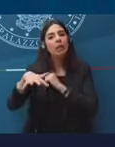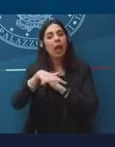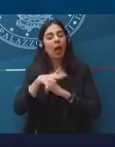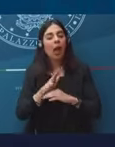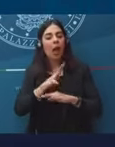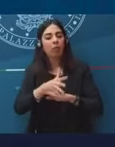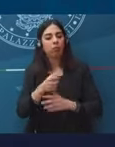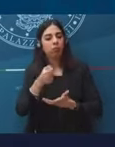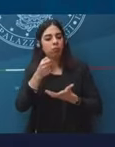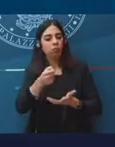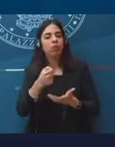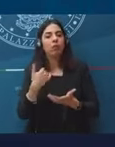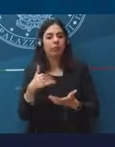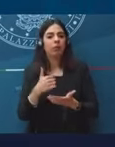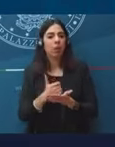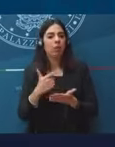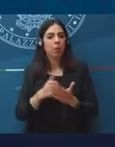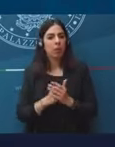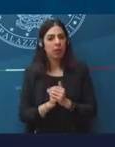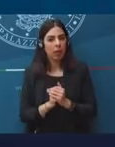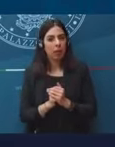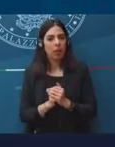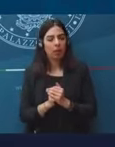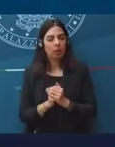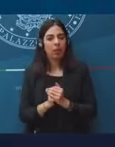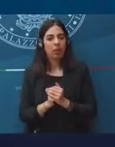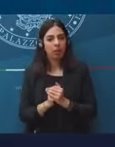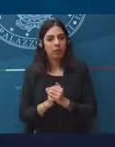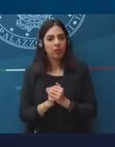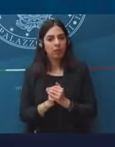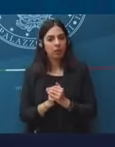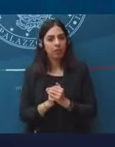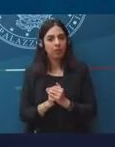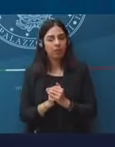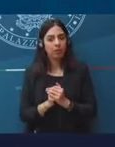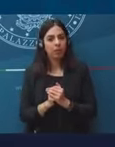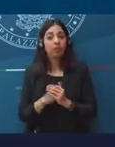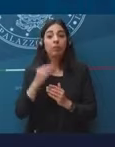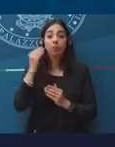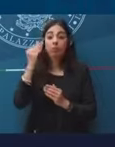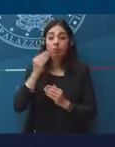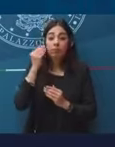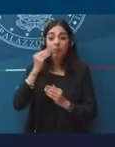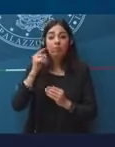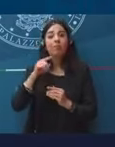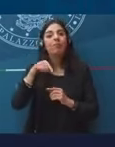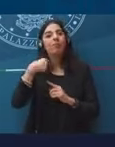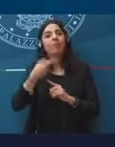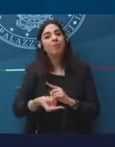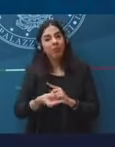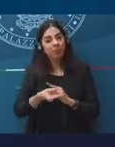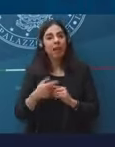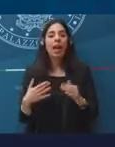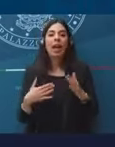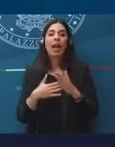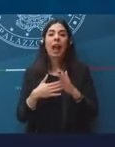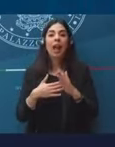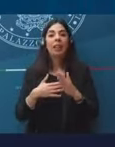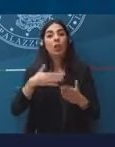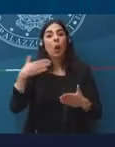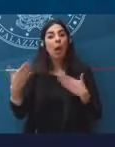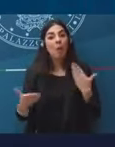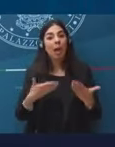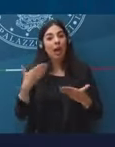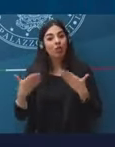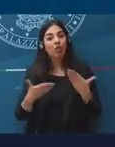Ci sono previste ulteriori tre mensilità sul REM, sul reddito di emergenza, e